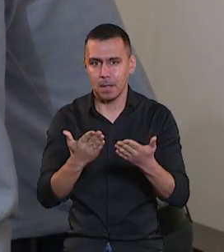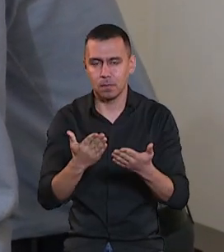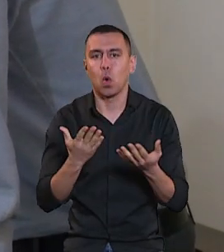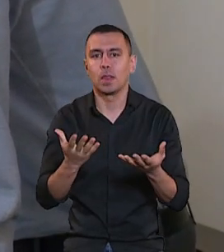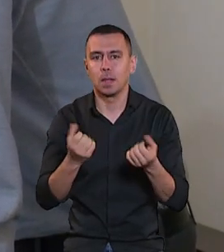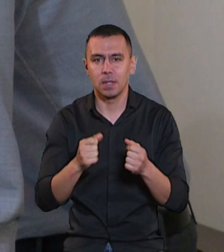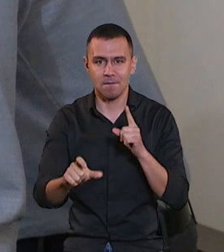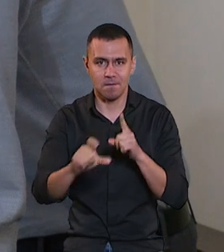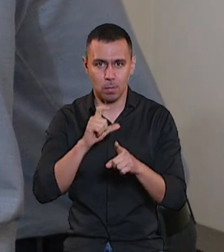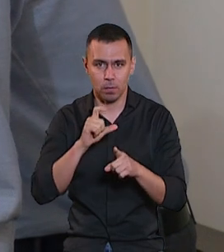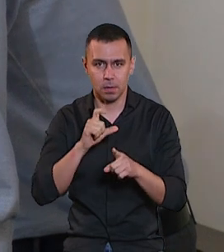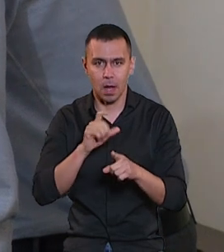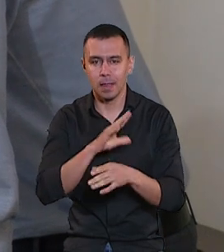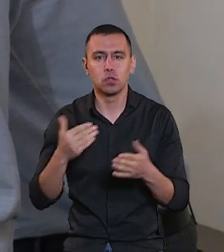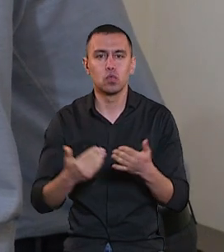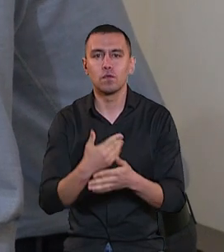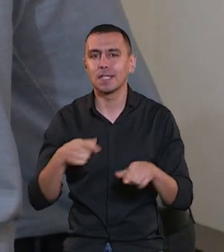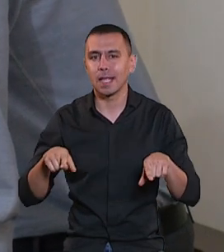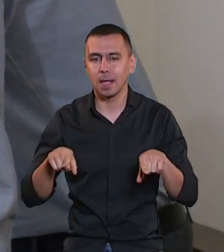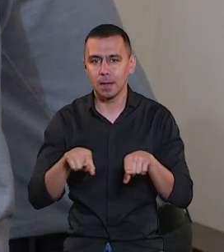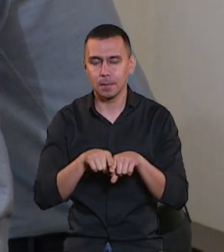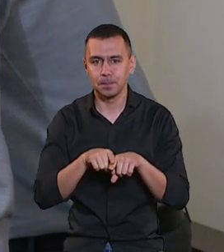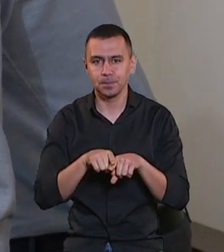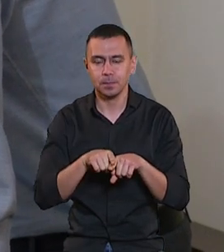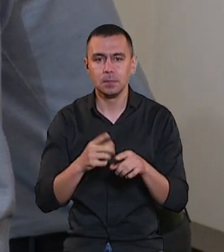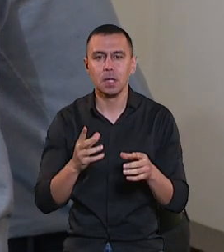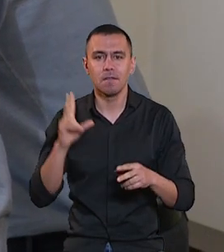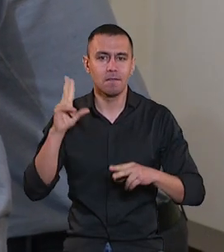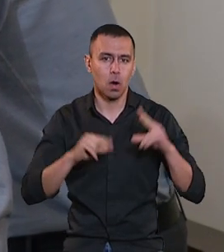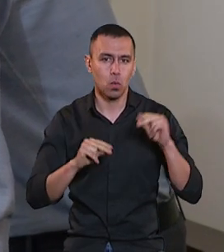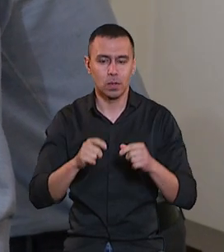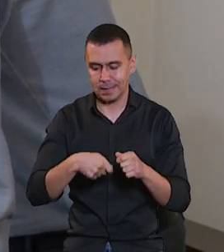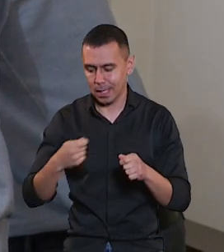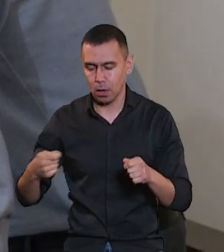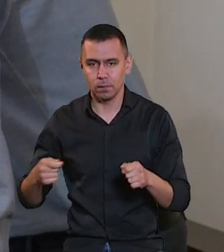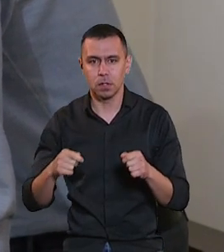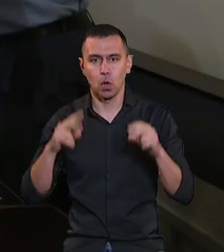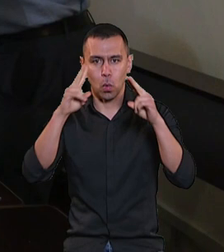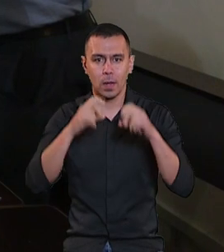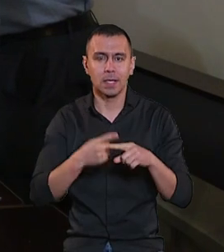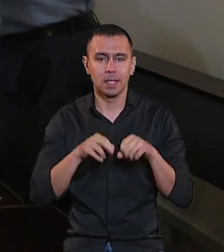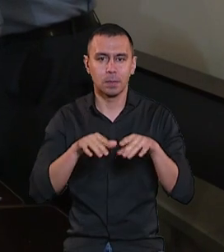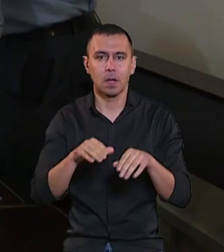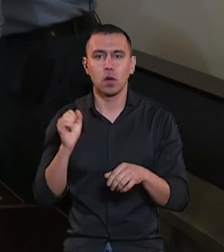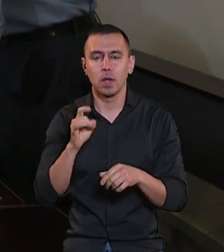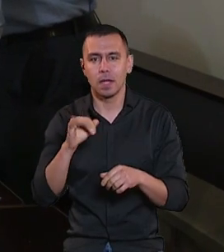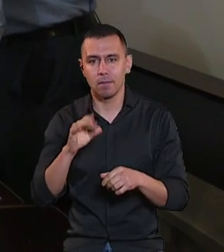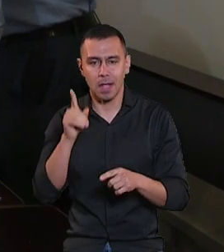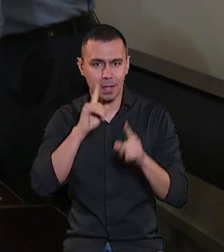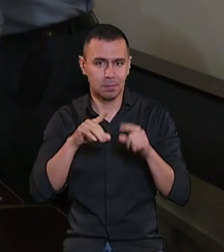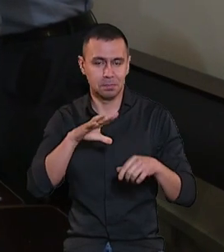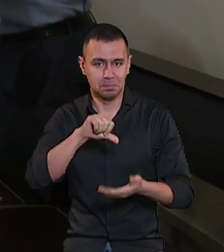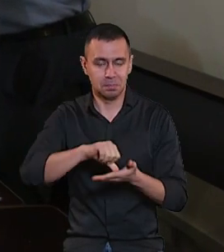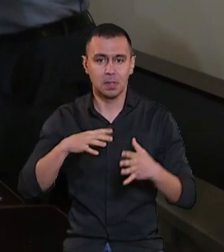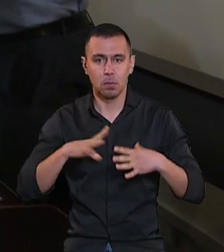отримання відповідей, а не знову ж таки, рахую, затякувати розгляд даної справи. Артура Ананєва на засіданні не